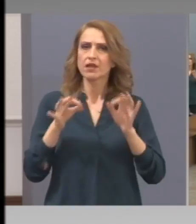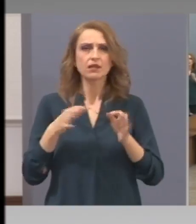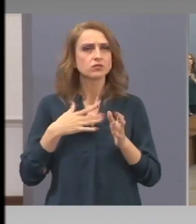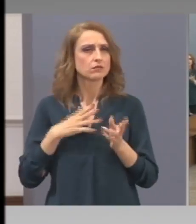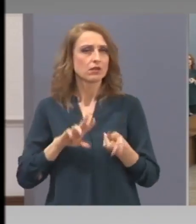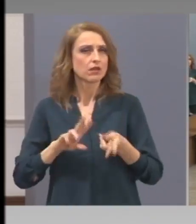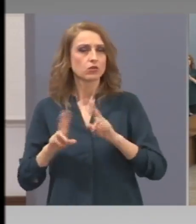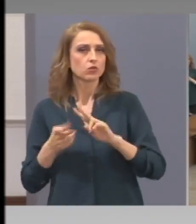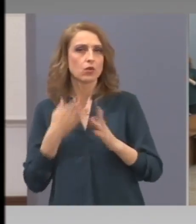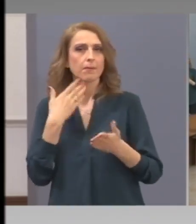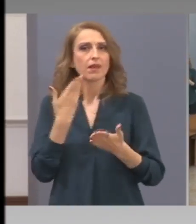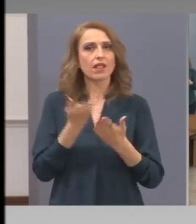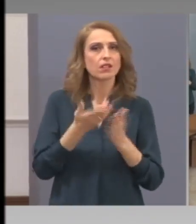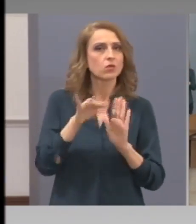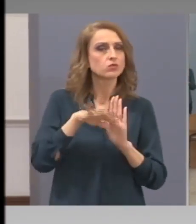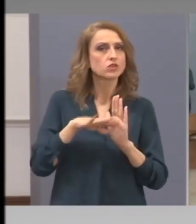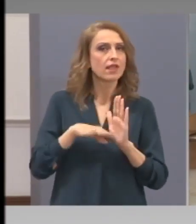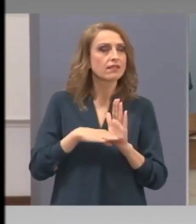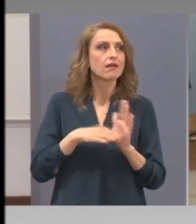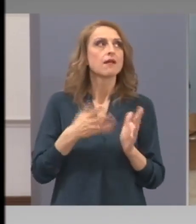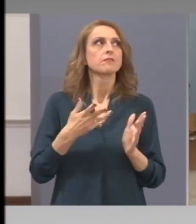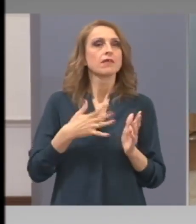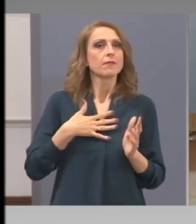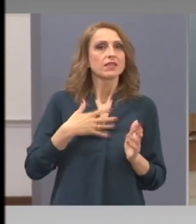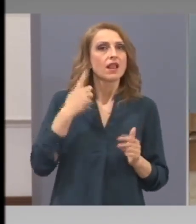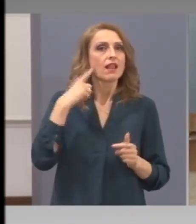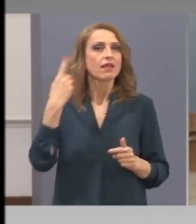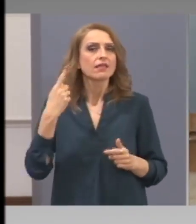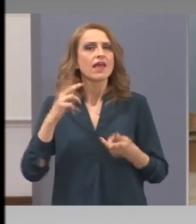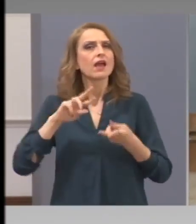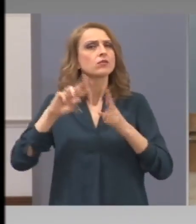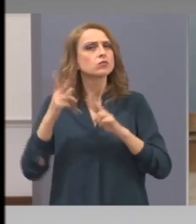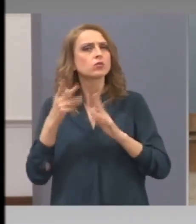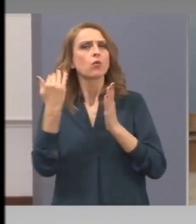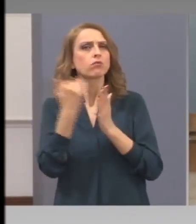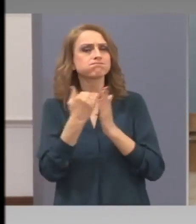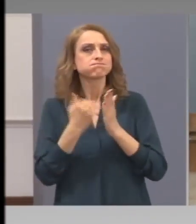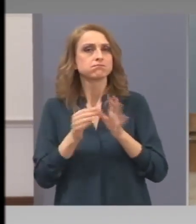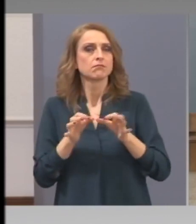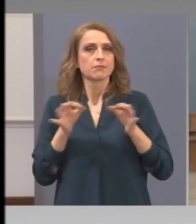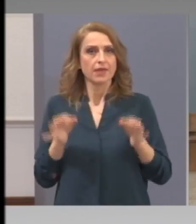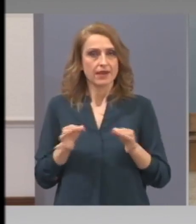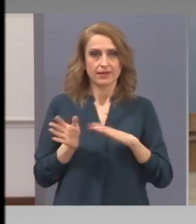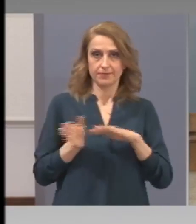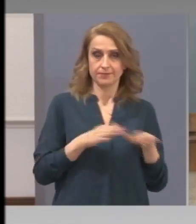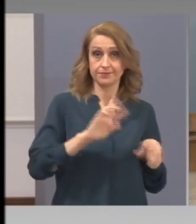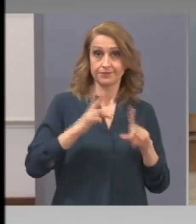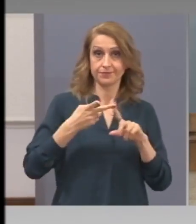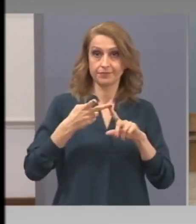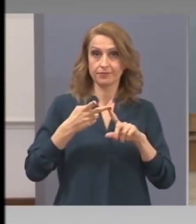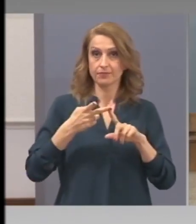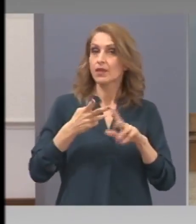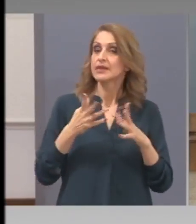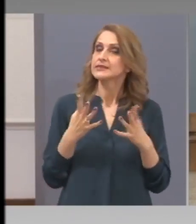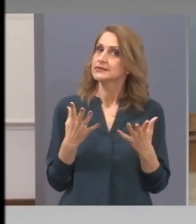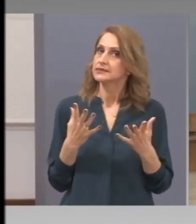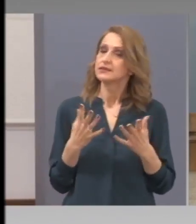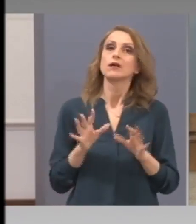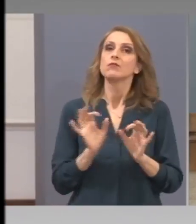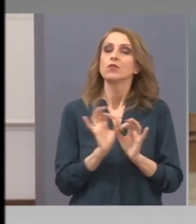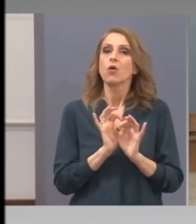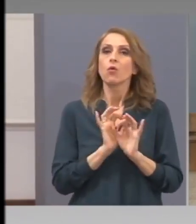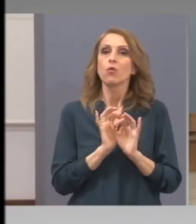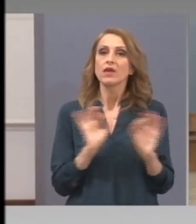предложения? Имате ли идея, които да бъдат те? И още един въпрос, господин Борисов, много ясно